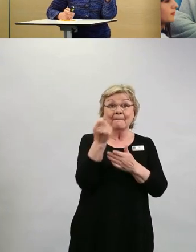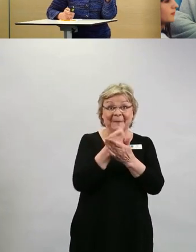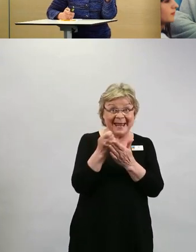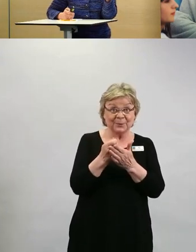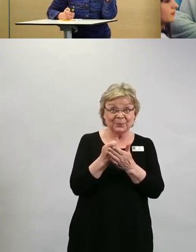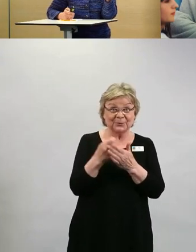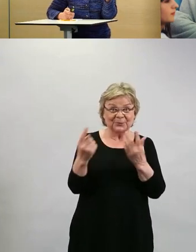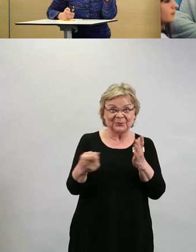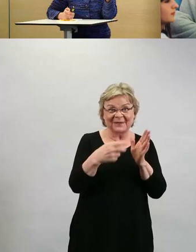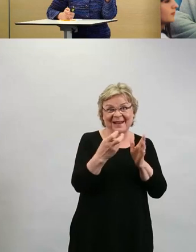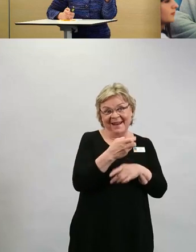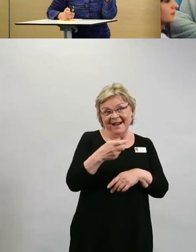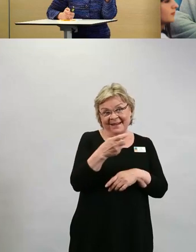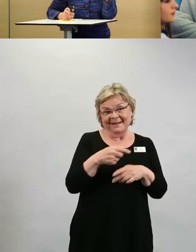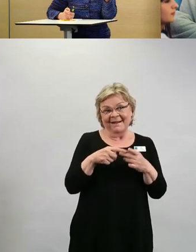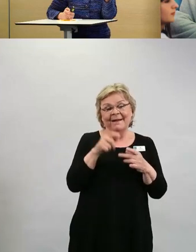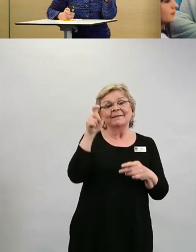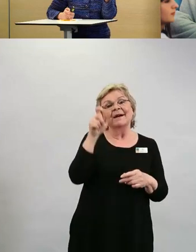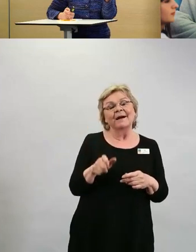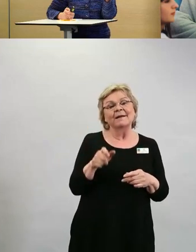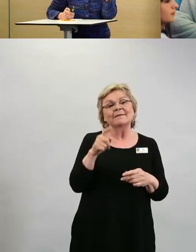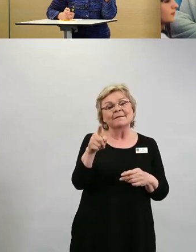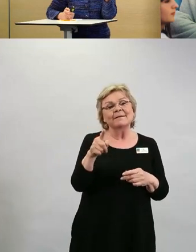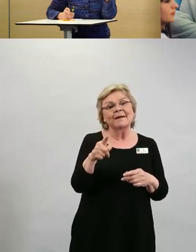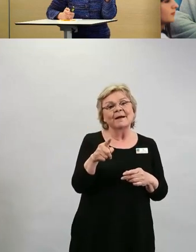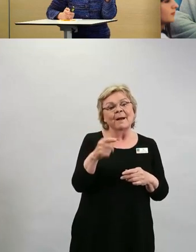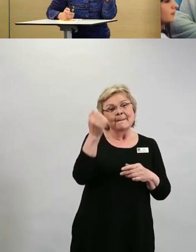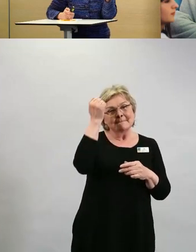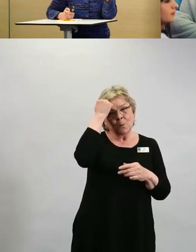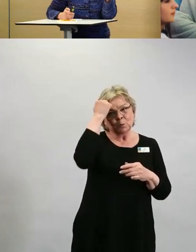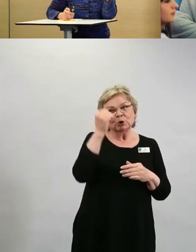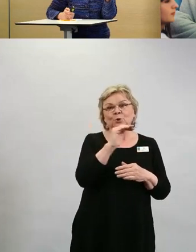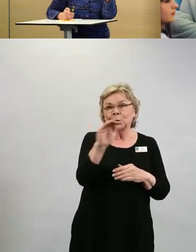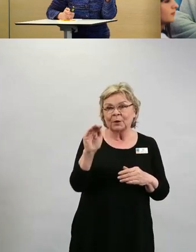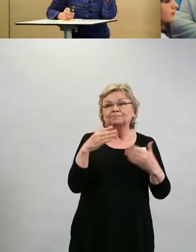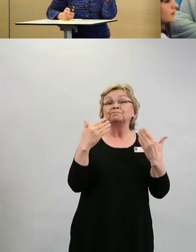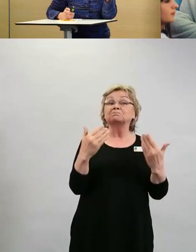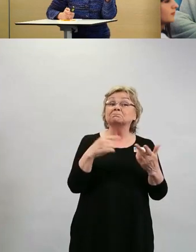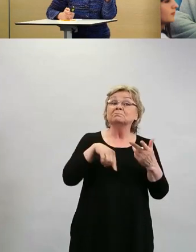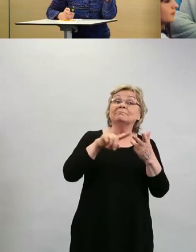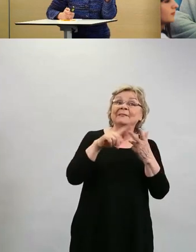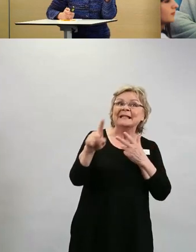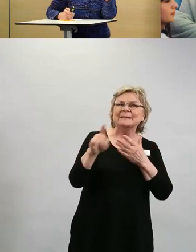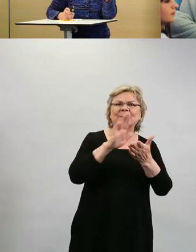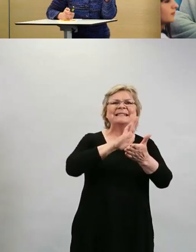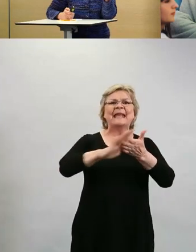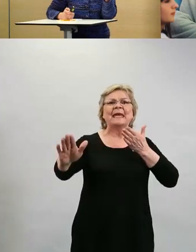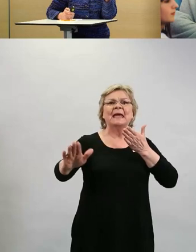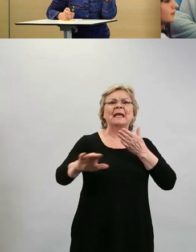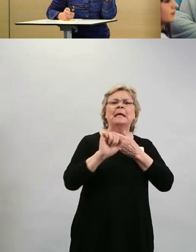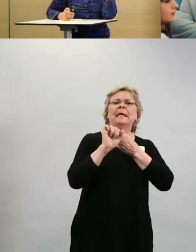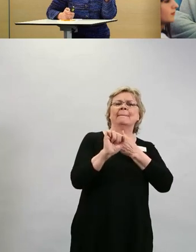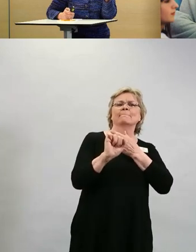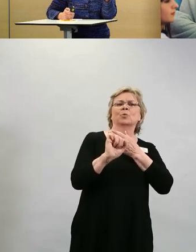hän muistuttaa, että steriiliimmuniteetti ei